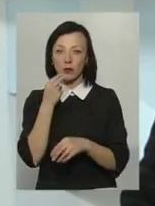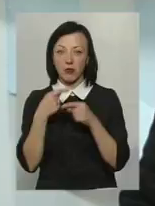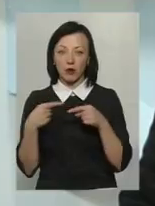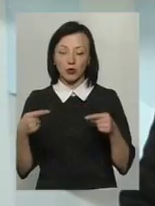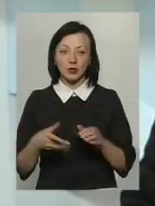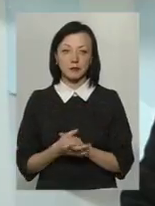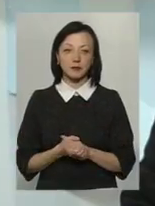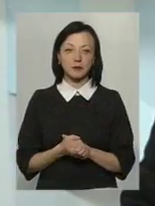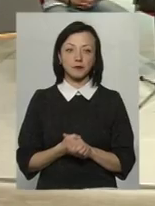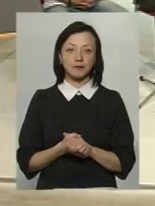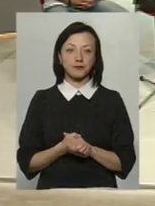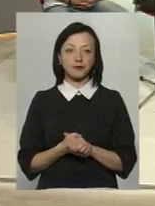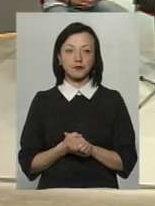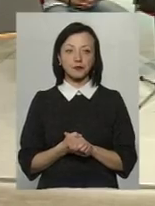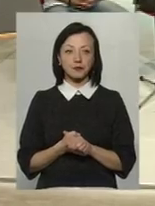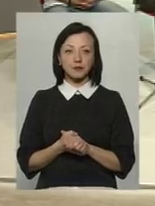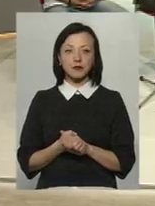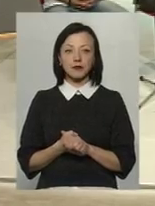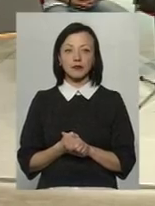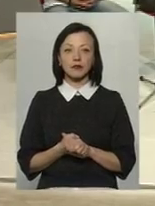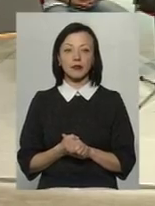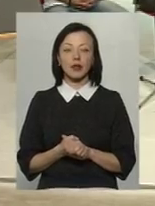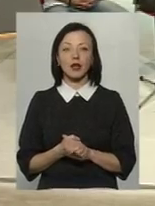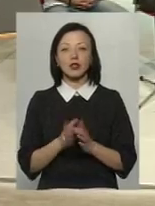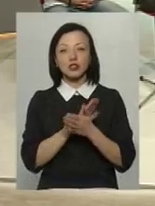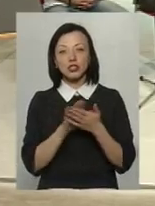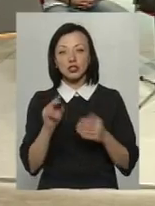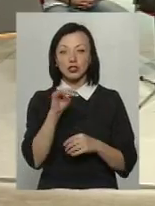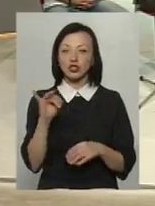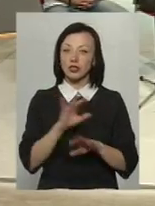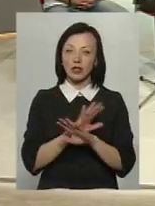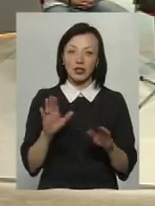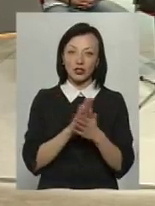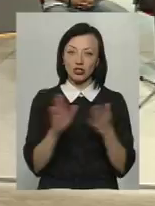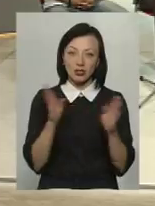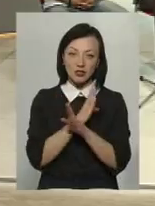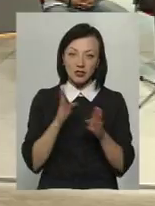Разом з тим, наскільки воно органічне чи ні, все одно, мабуть,